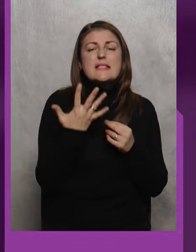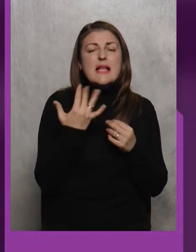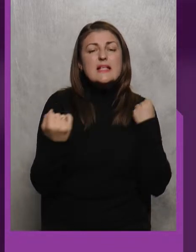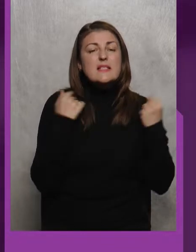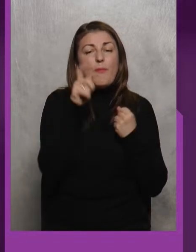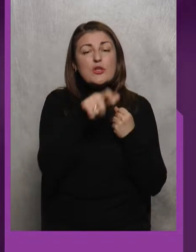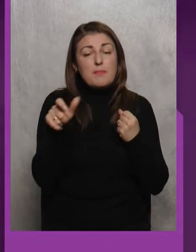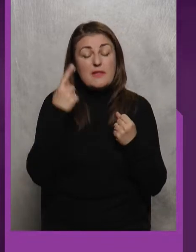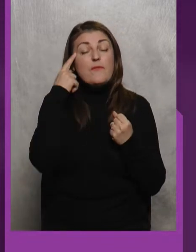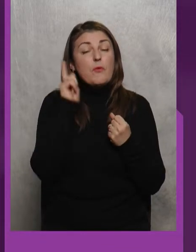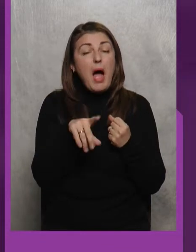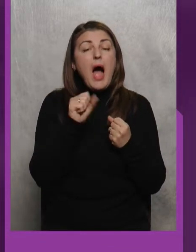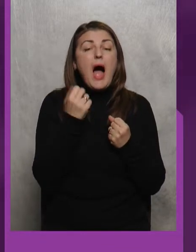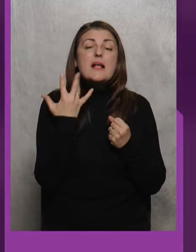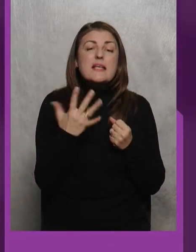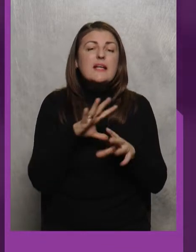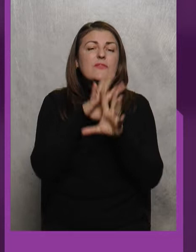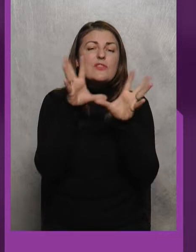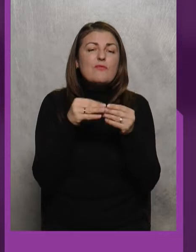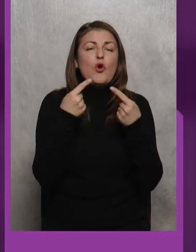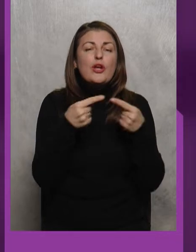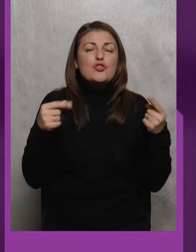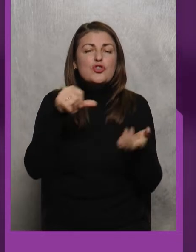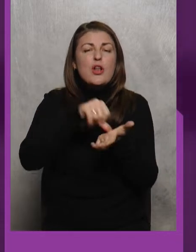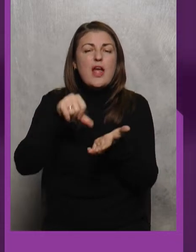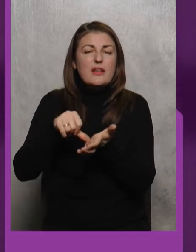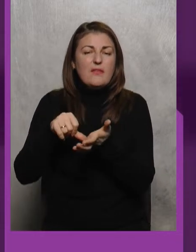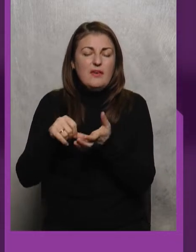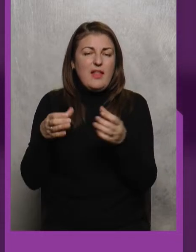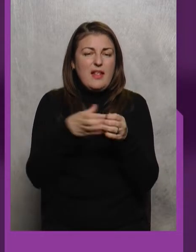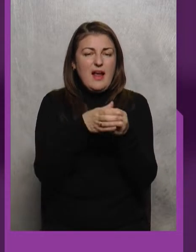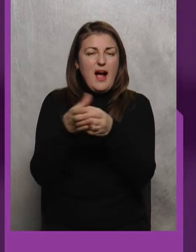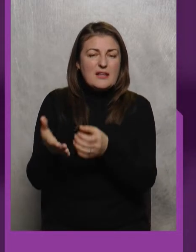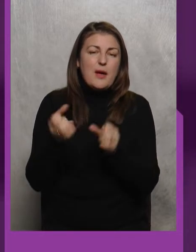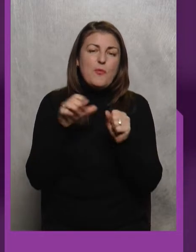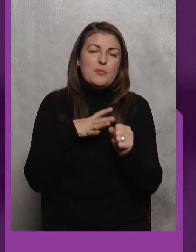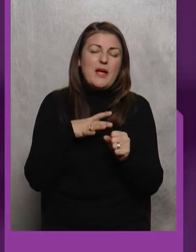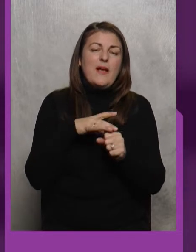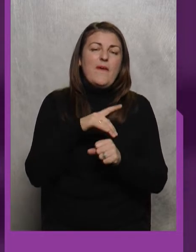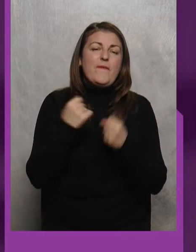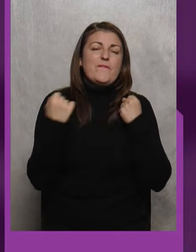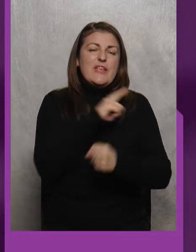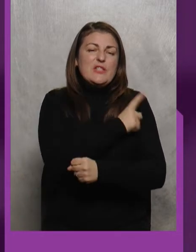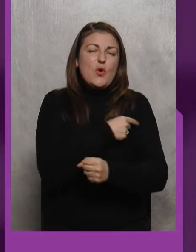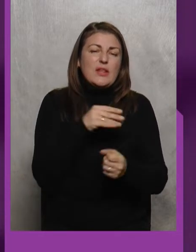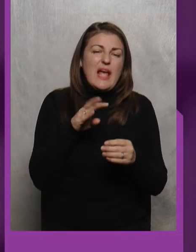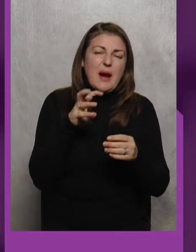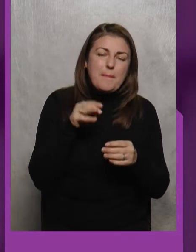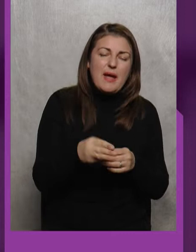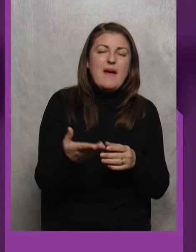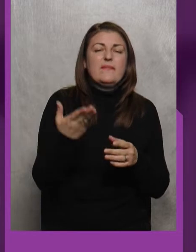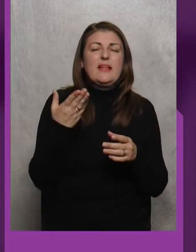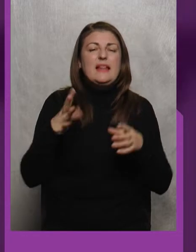спортсменів відома А скільки Всіх інших членів Делегації Можливо Фізіотерапевти Тренери Ну от